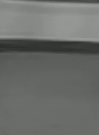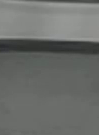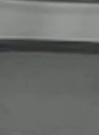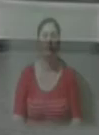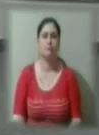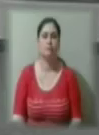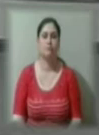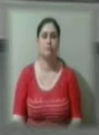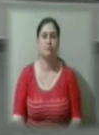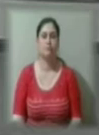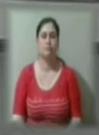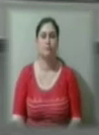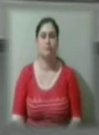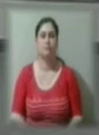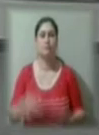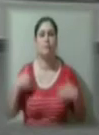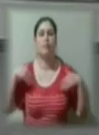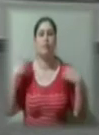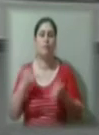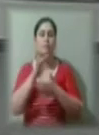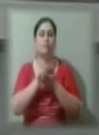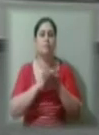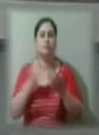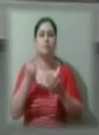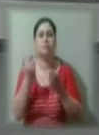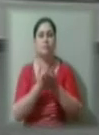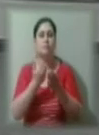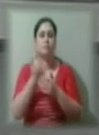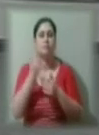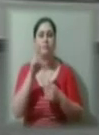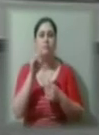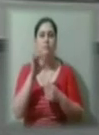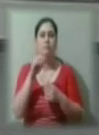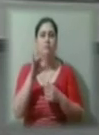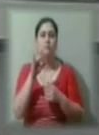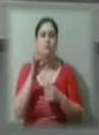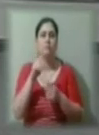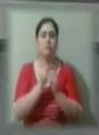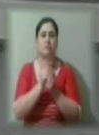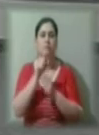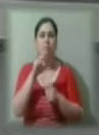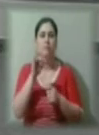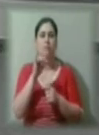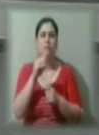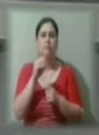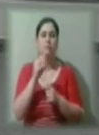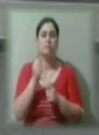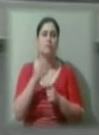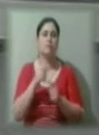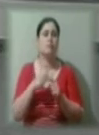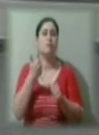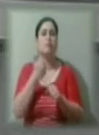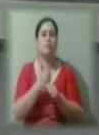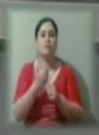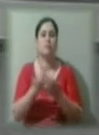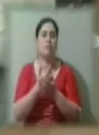Мої вітання. Продовжуємо інформаційну добу. У студії Ксенія Сіліна, Сурдопереклад, Аліна Краєвська. І головні теми на цю годину